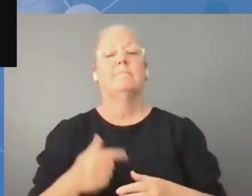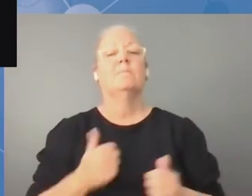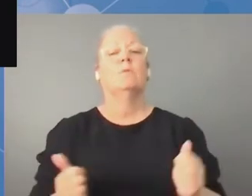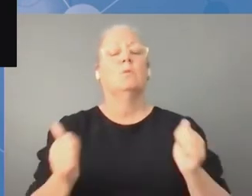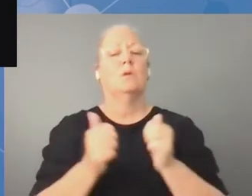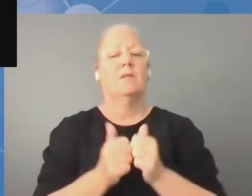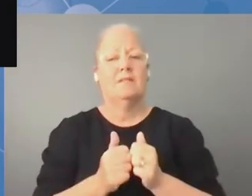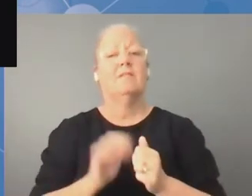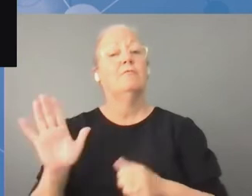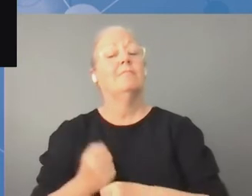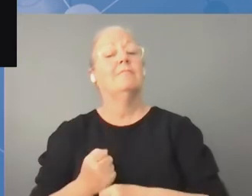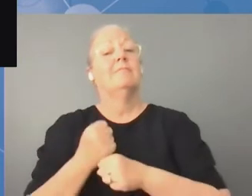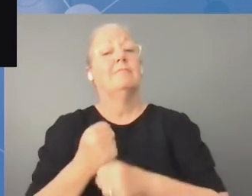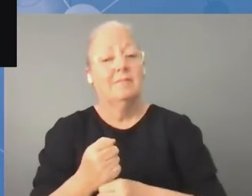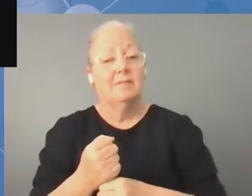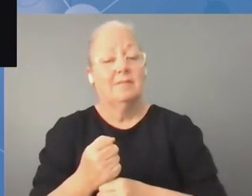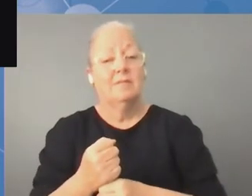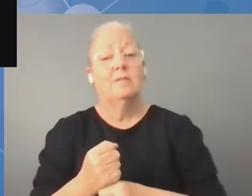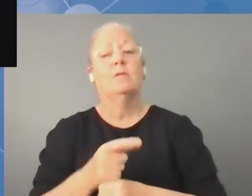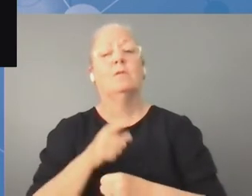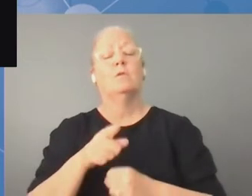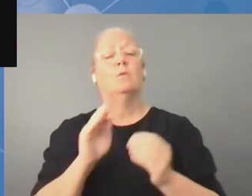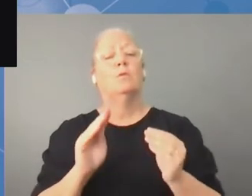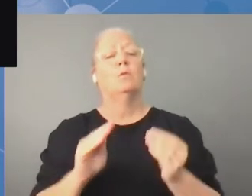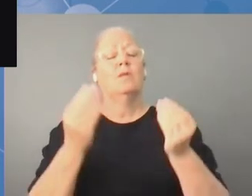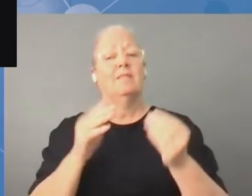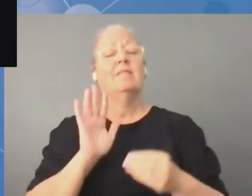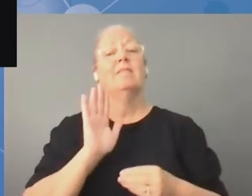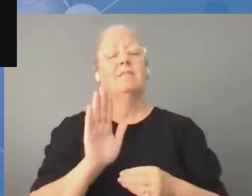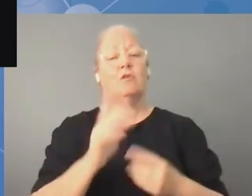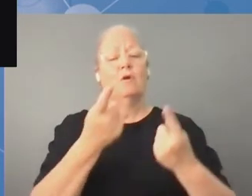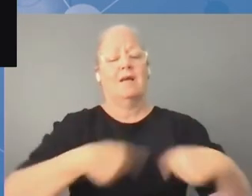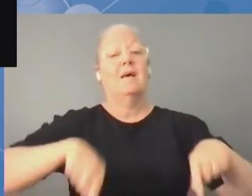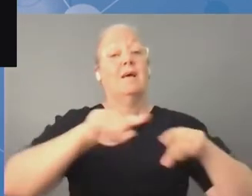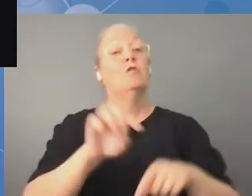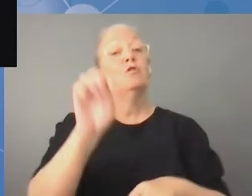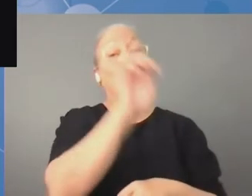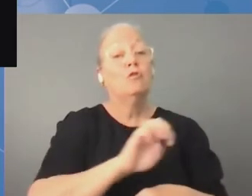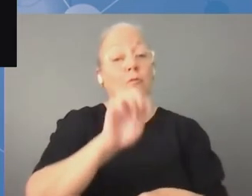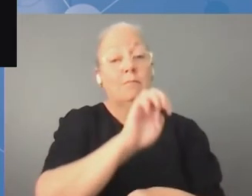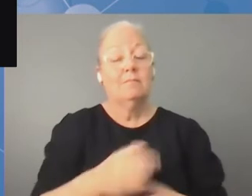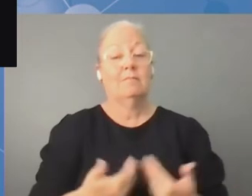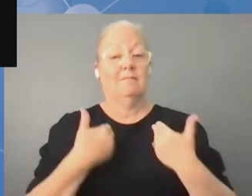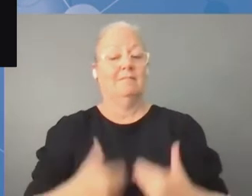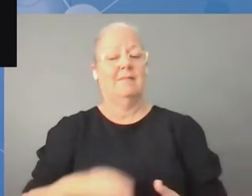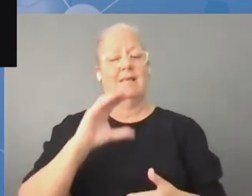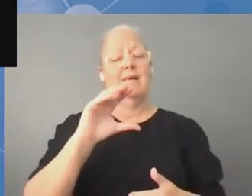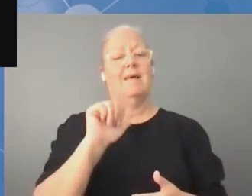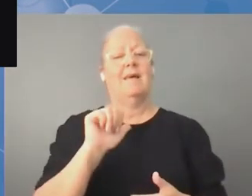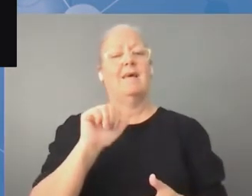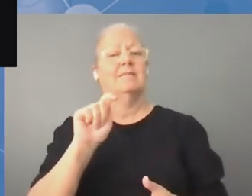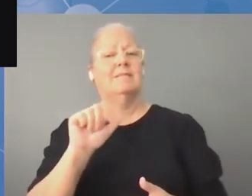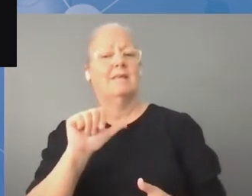Przyjechałam z delegacji reprezentującej młodzież w